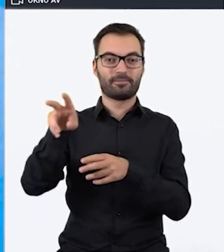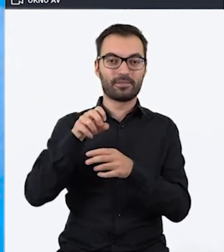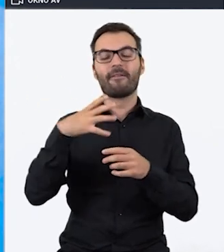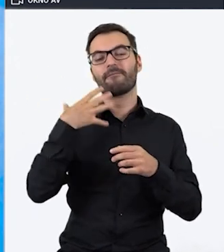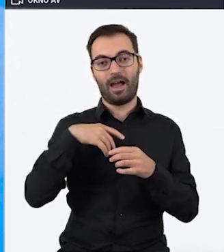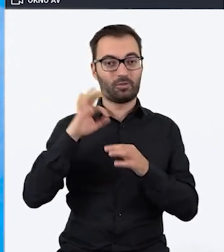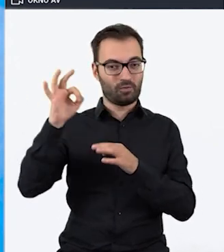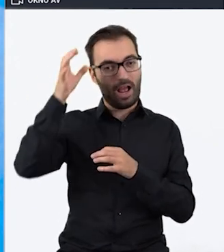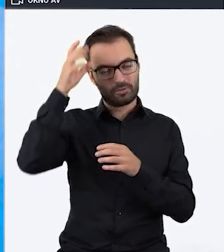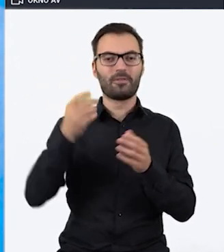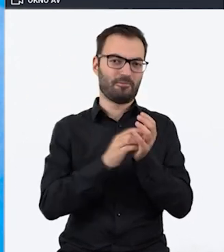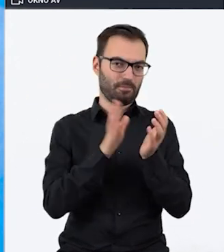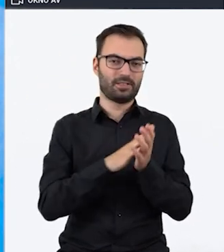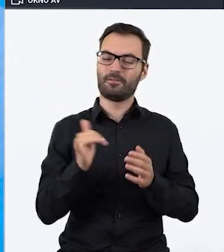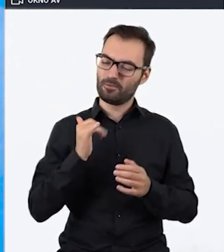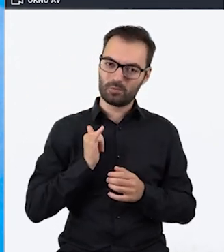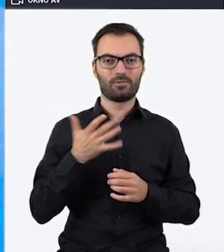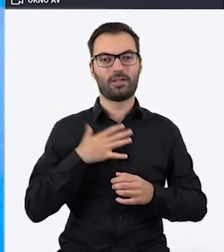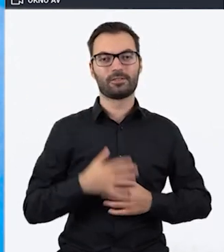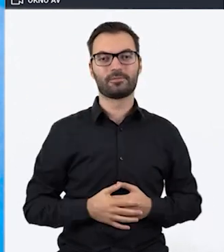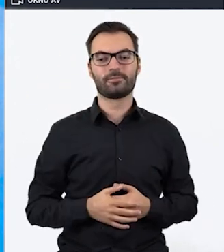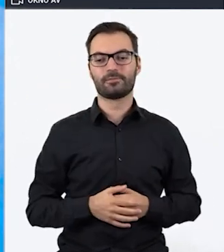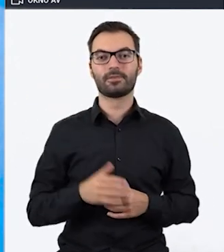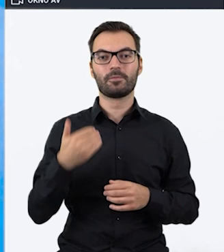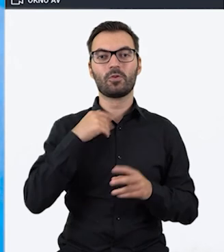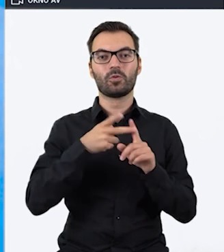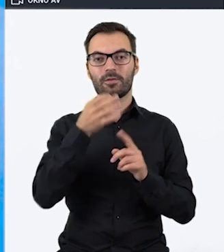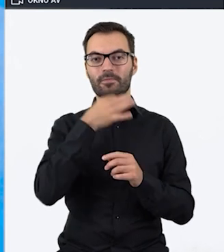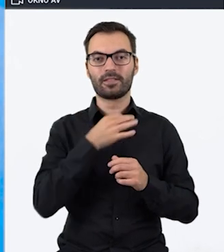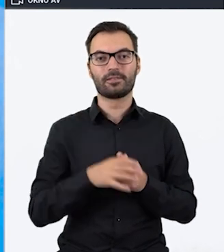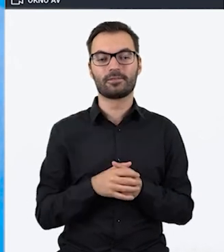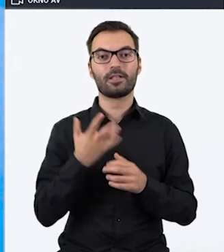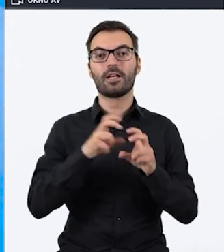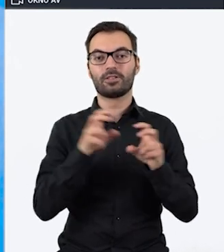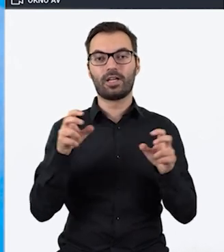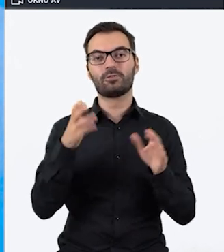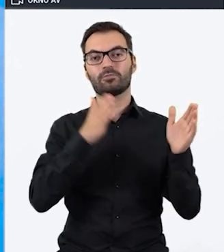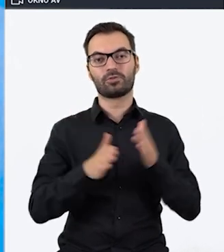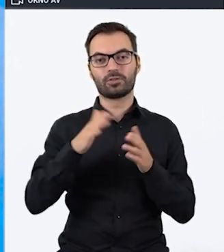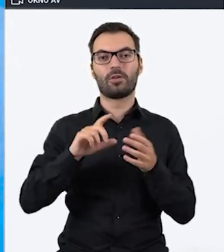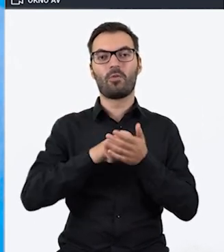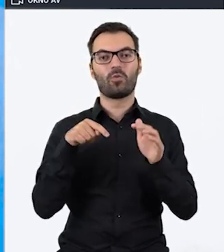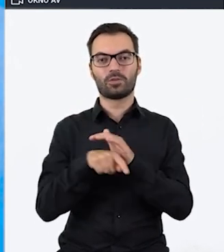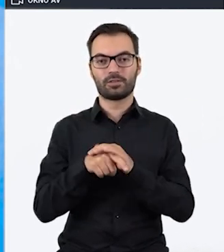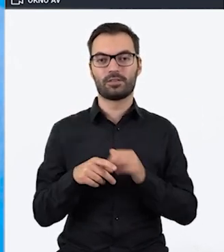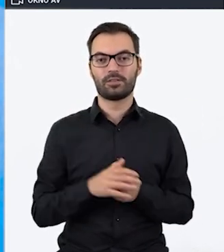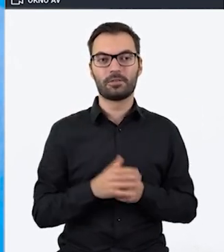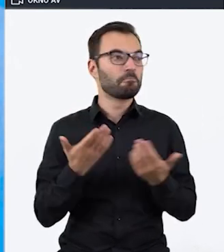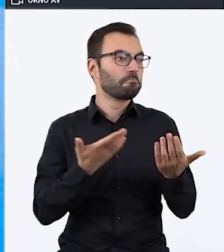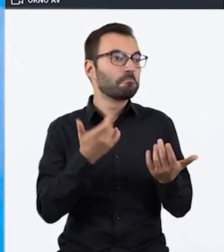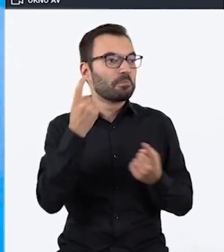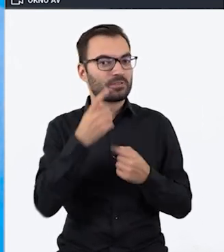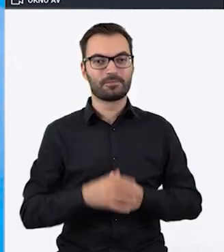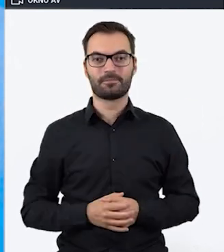podać imię i nazwisko autora czy autorki. Pojawiło się również drugie pytanie, ile czasu zajmuje Wam przygotowanie escape roomu? Ksenia, co powiesz na ten